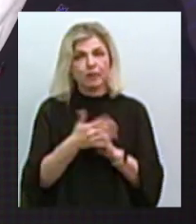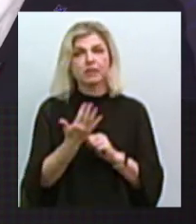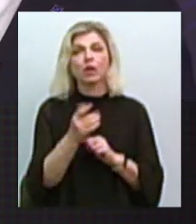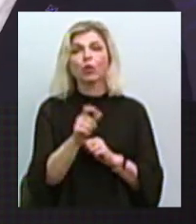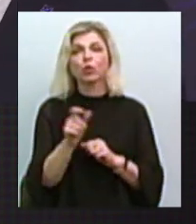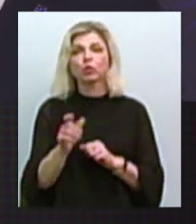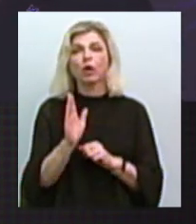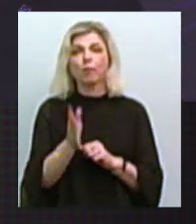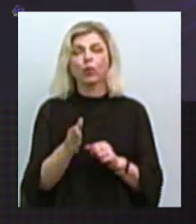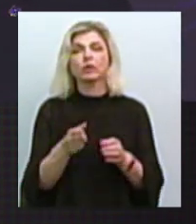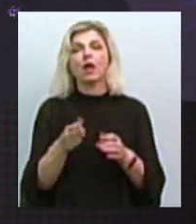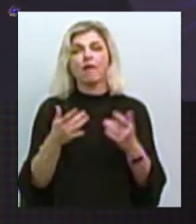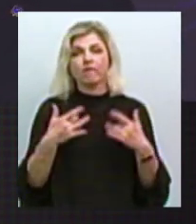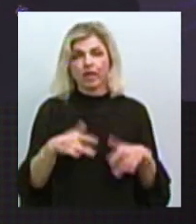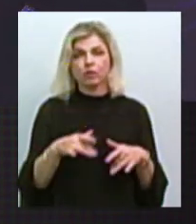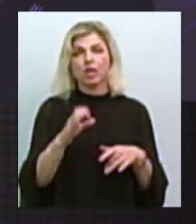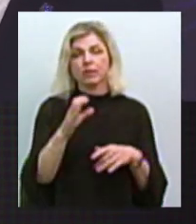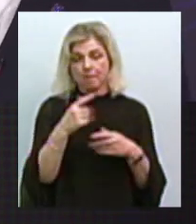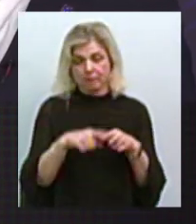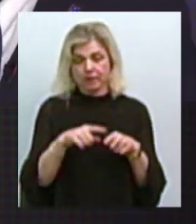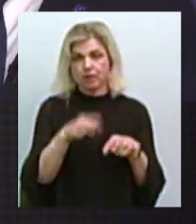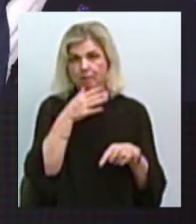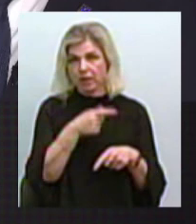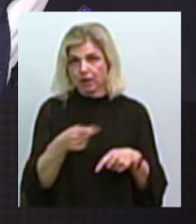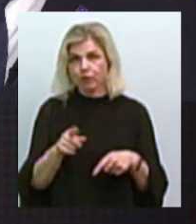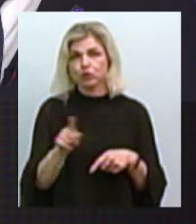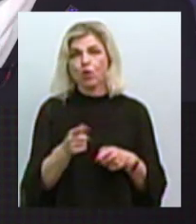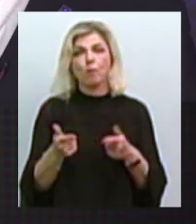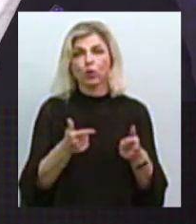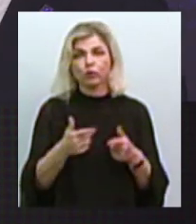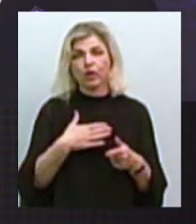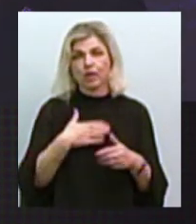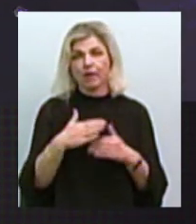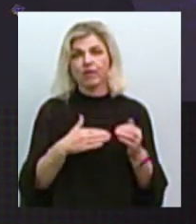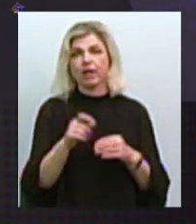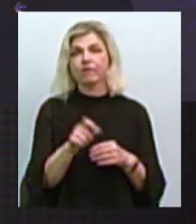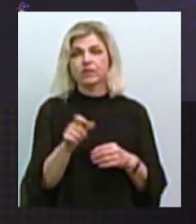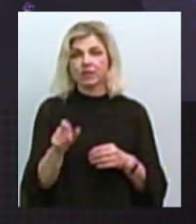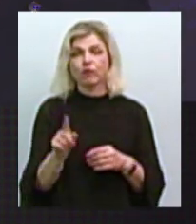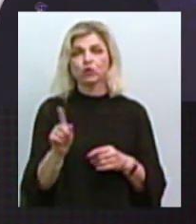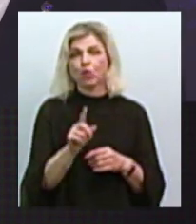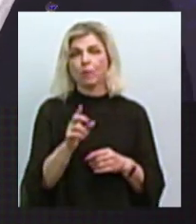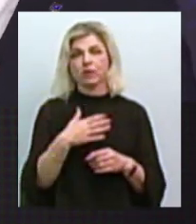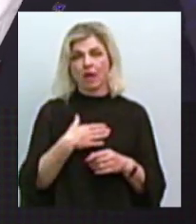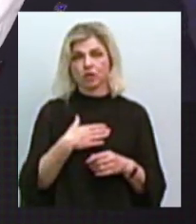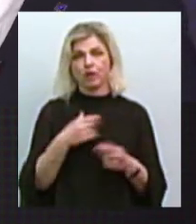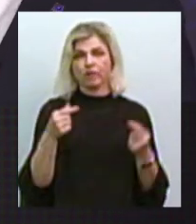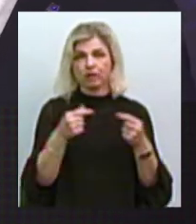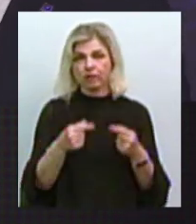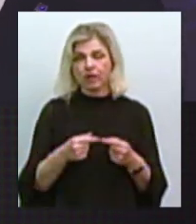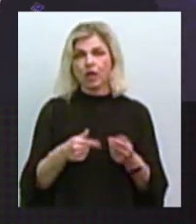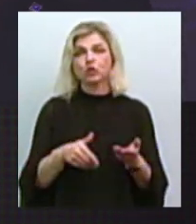людей буде вивільнено в найближчий період, для того, щоб підготувати наших фахівців, щоб підготувати наші відповідні